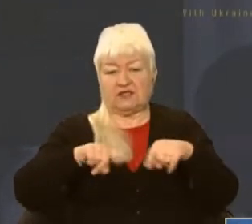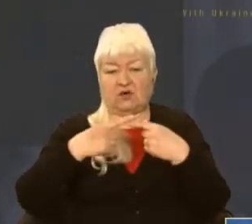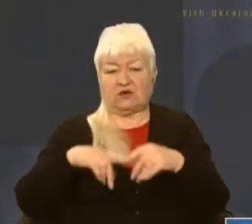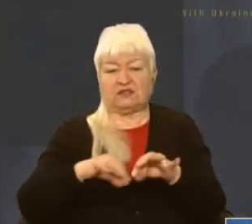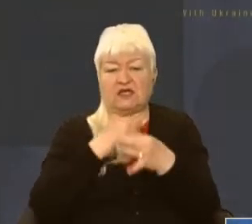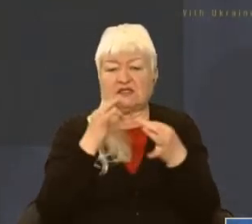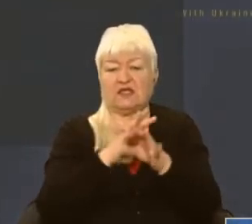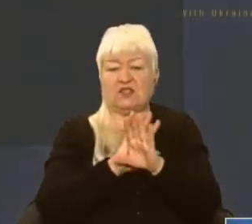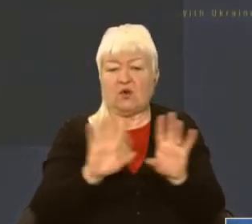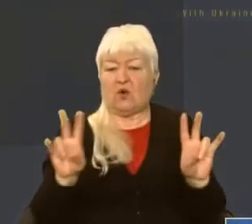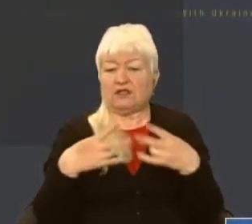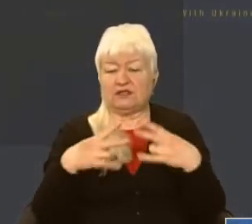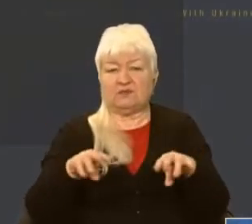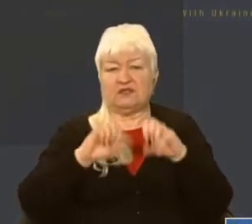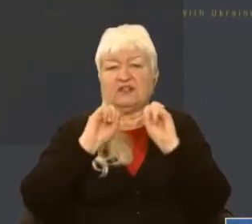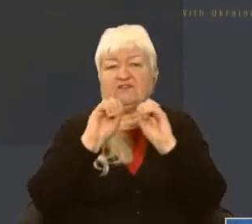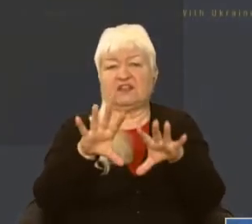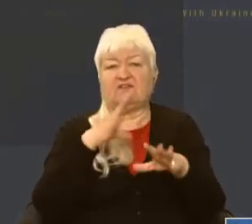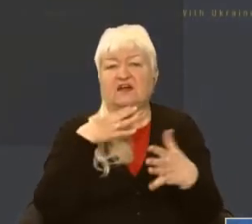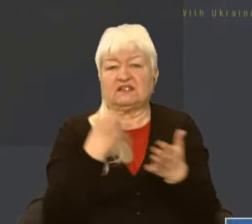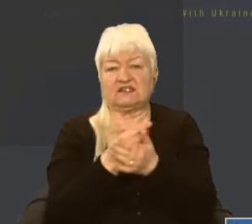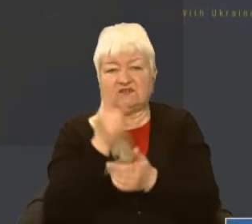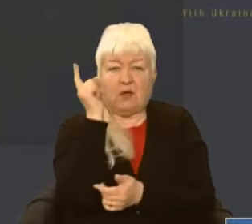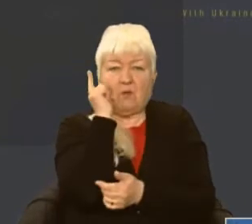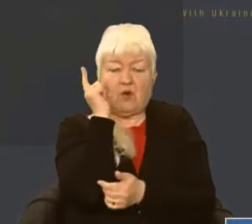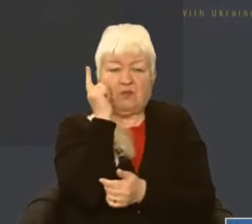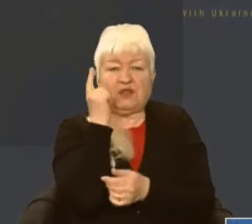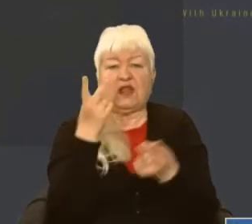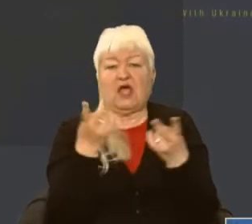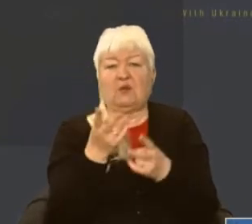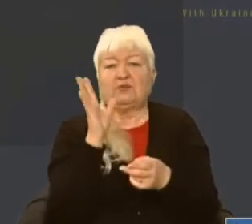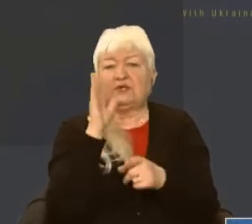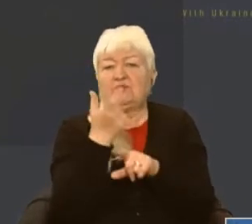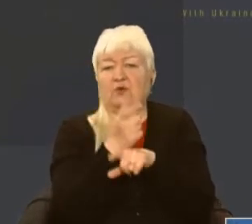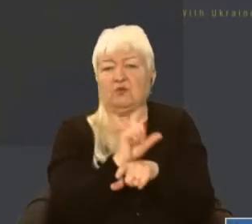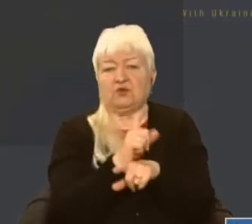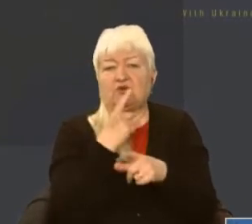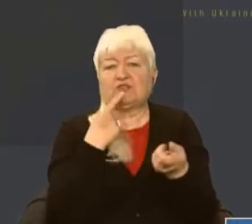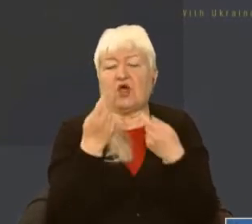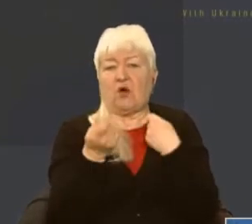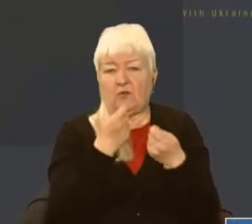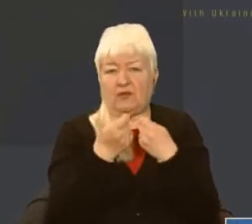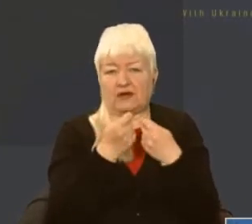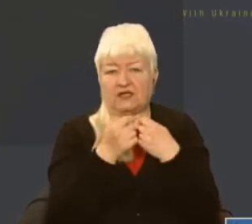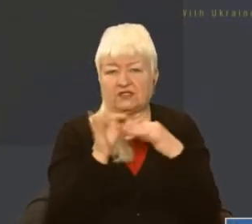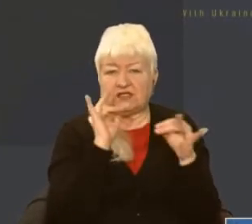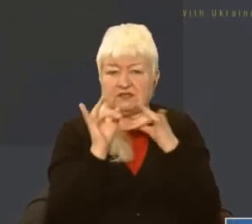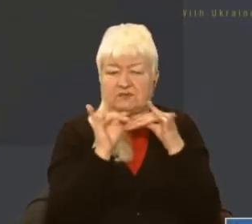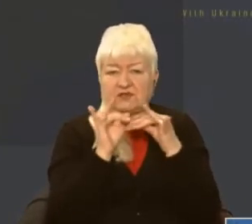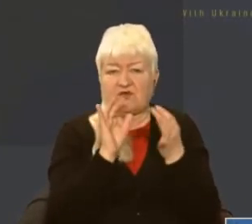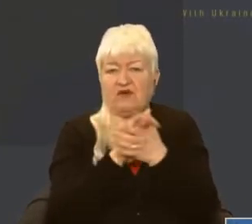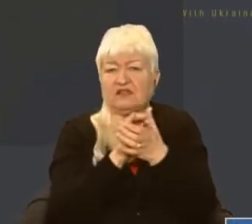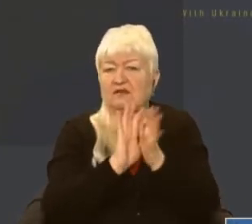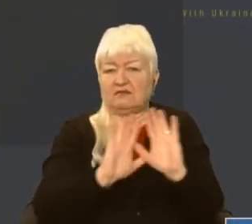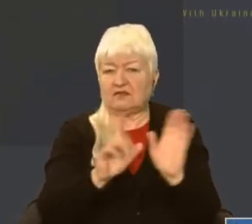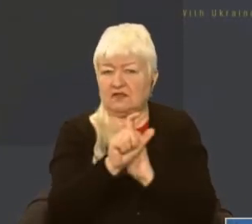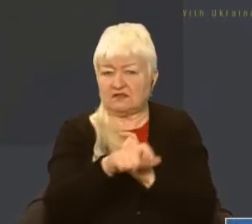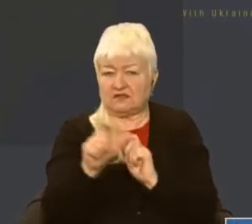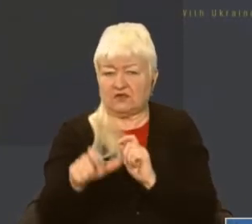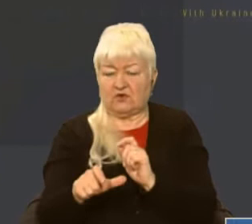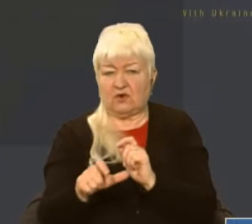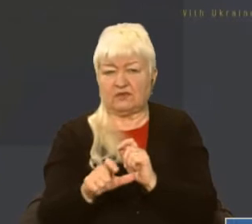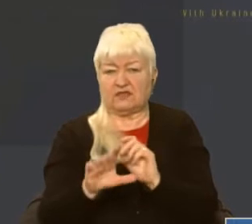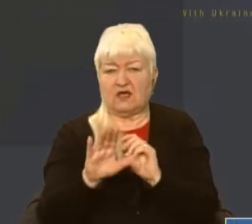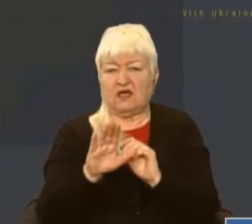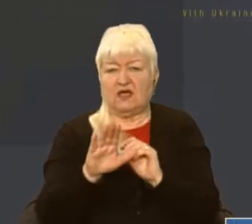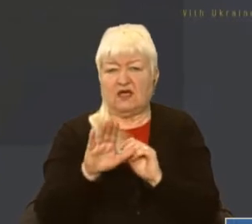Нікому не потрібно віддавати свій мобільний телефон. Потрібно бути дуже обережним під час спілкування з незнайомцями. Ні в якому разі